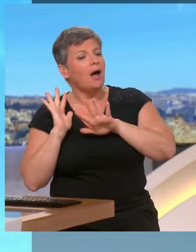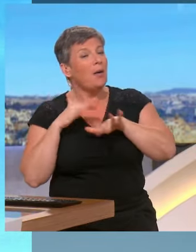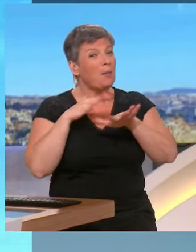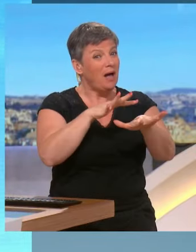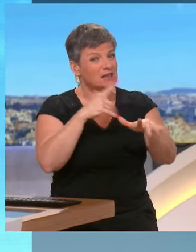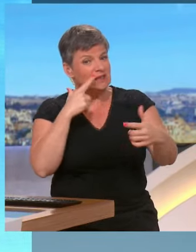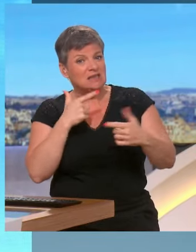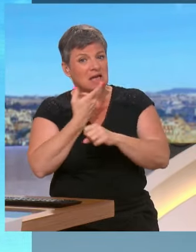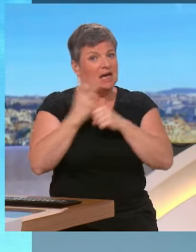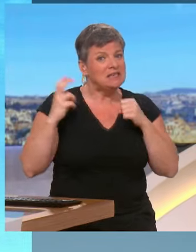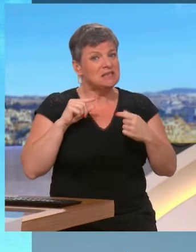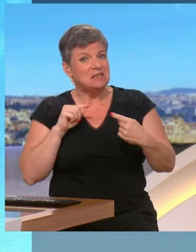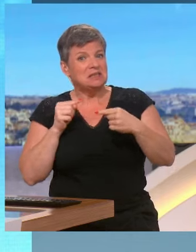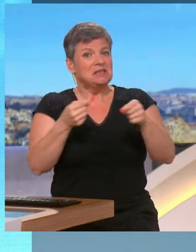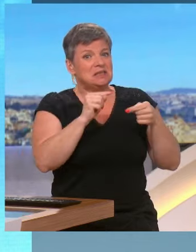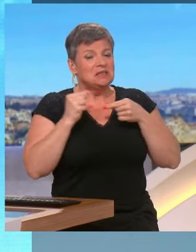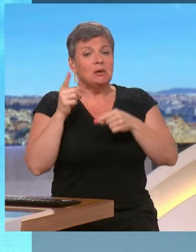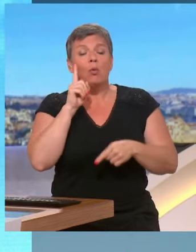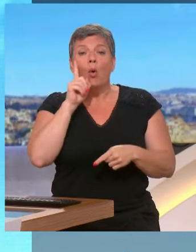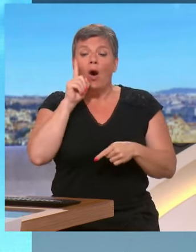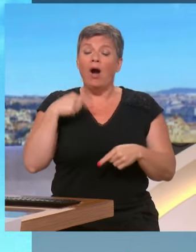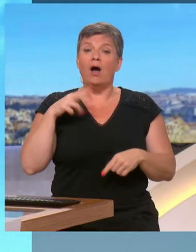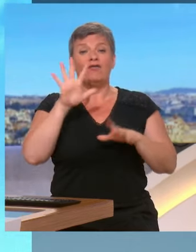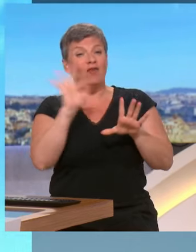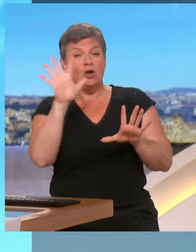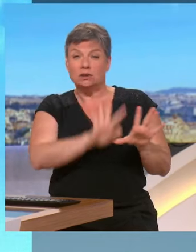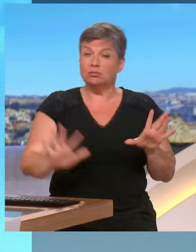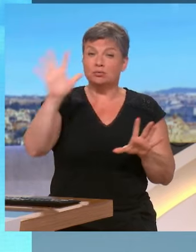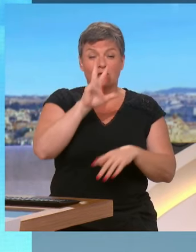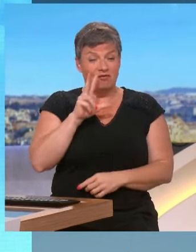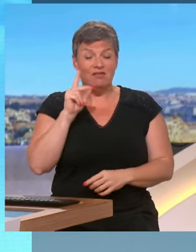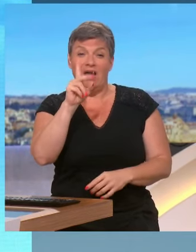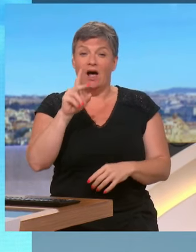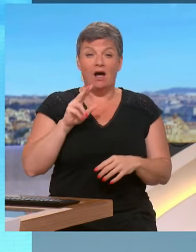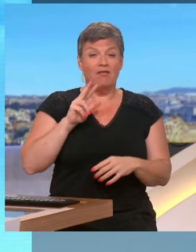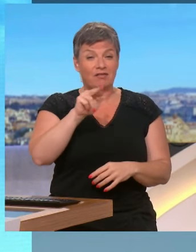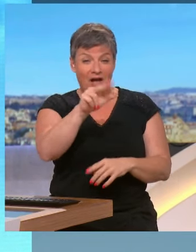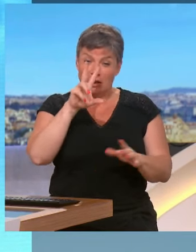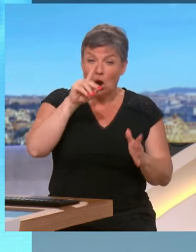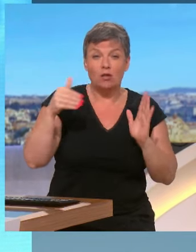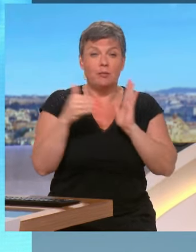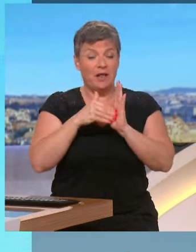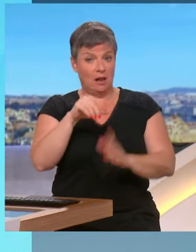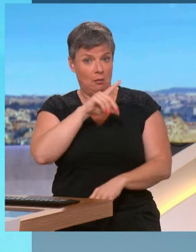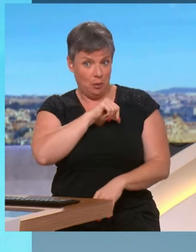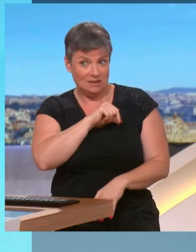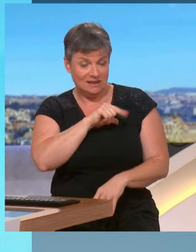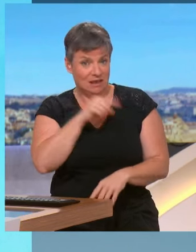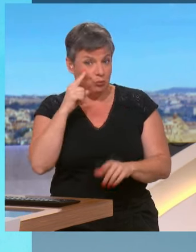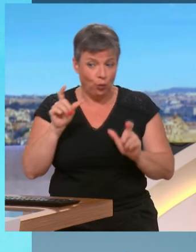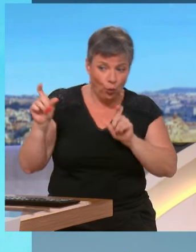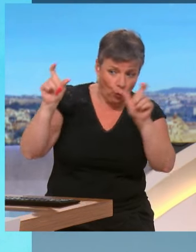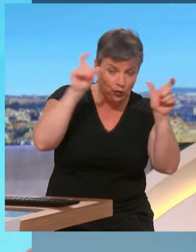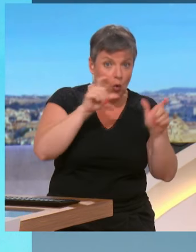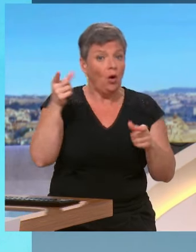policiers, aujourd'hui, vont être déployés dans toute la France.'est Gérald Darmanin, le ministre de l'Intérieur, qui l'a annoncé. Ce type